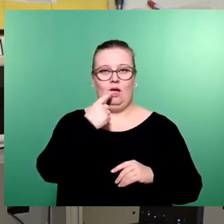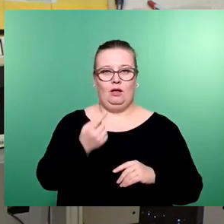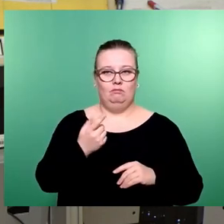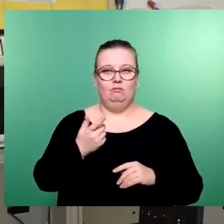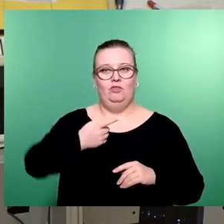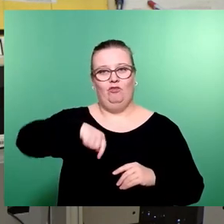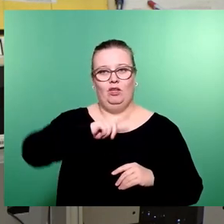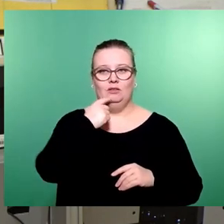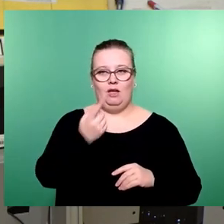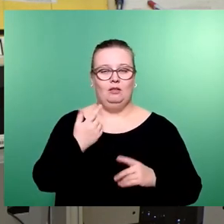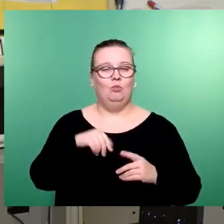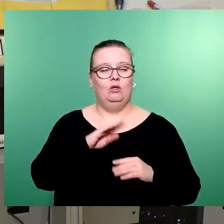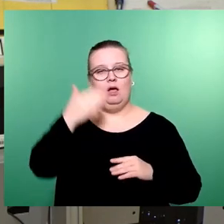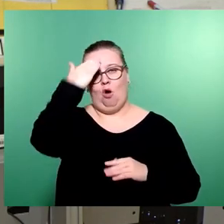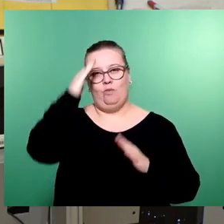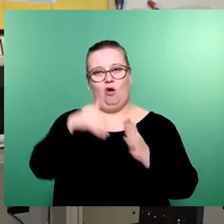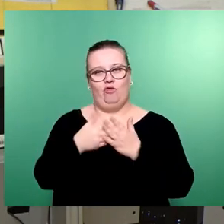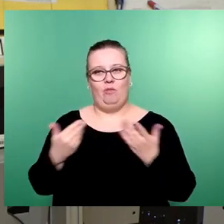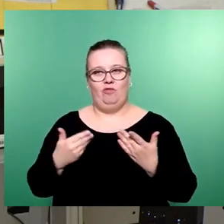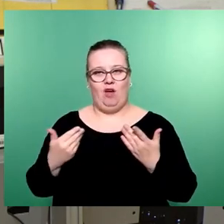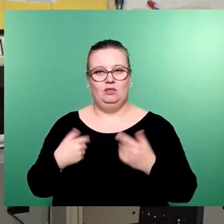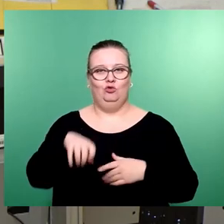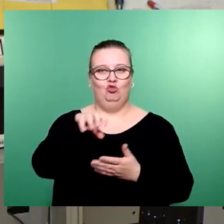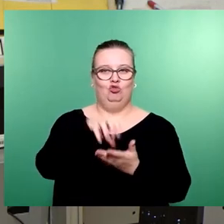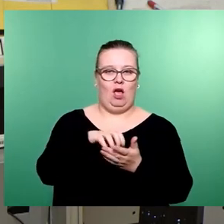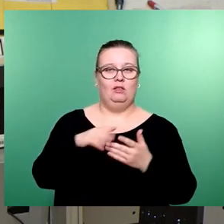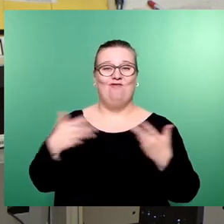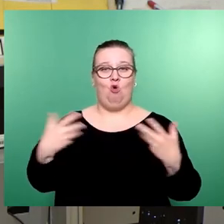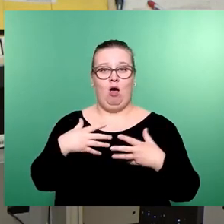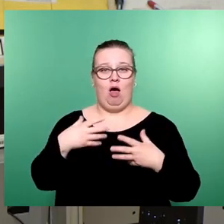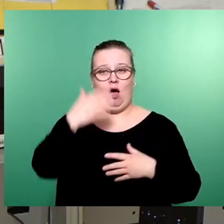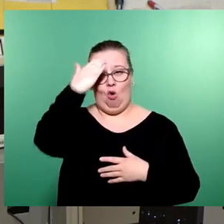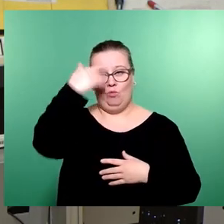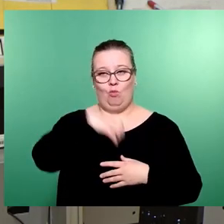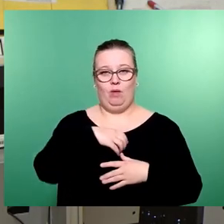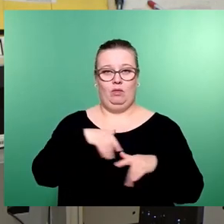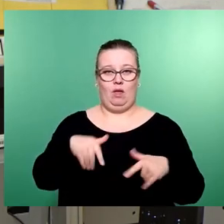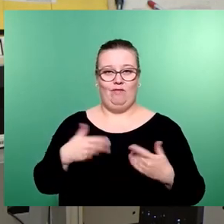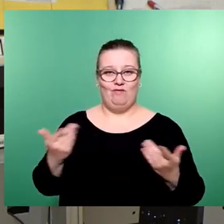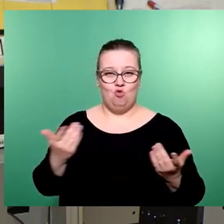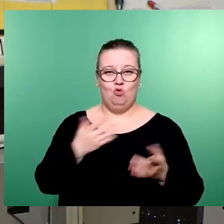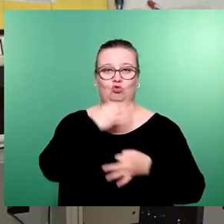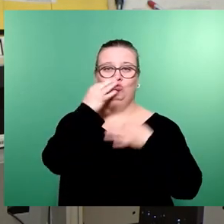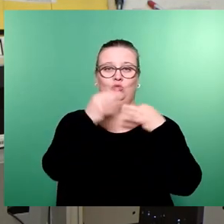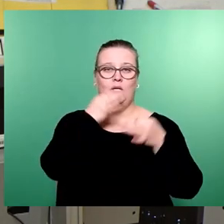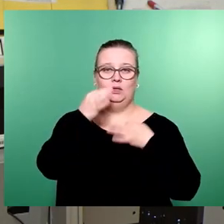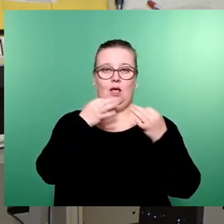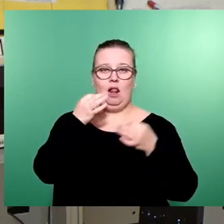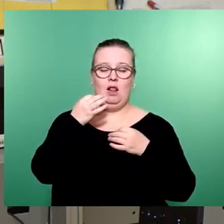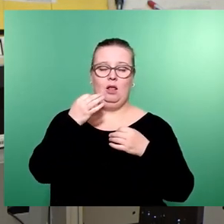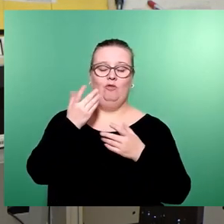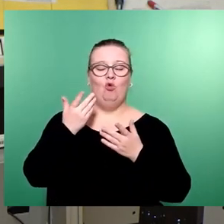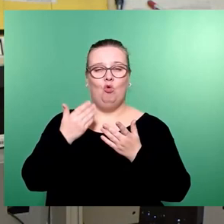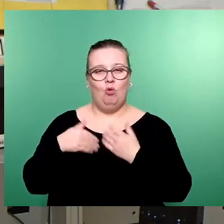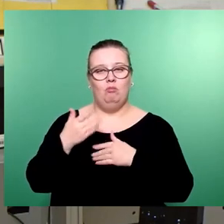haben gesagt, was sind die Hauptaufgaben für die Stadt, wo brennt es in der Stadt. Deswegen haben wir gerade, wir sind in einer großen Mehrheit in der